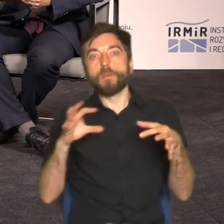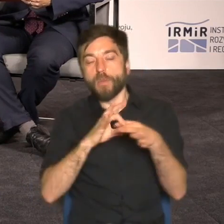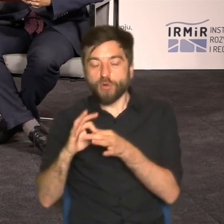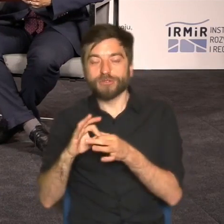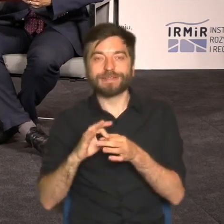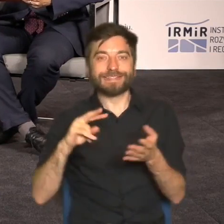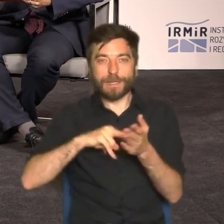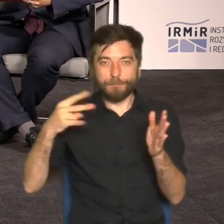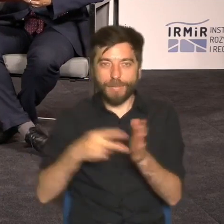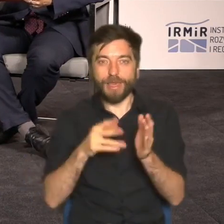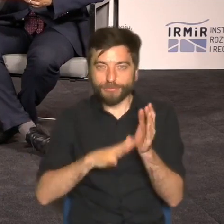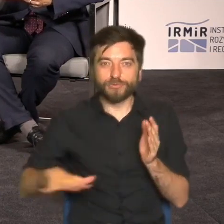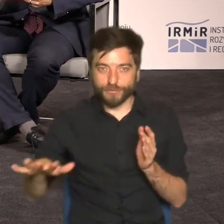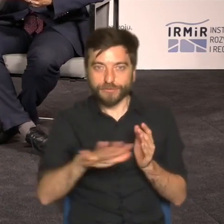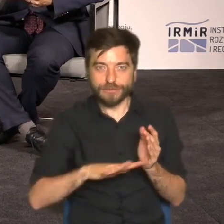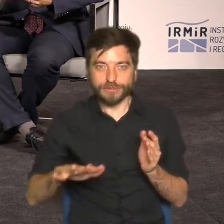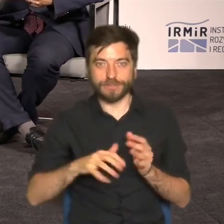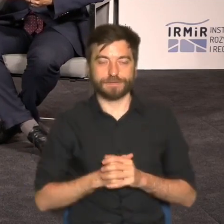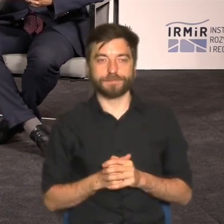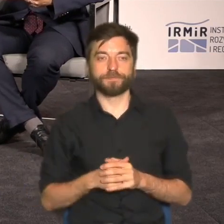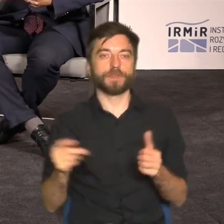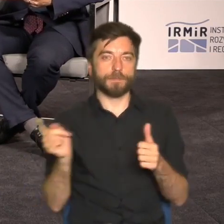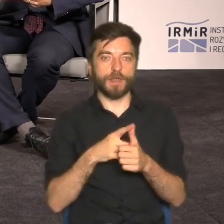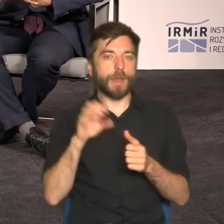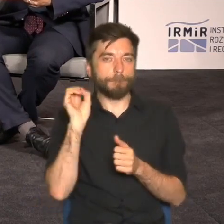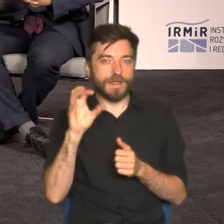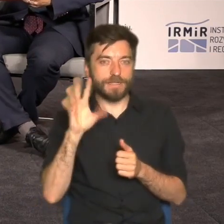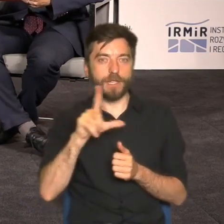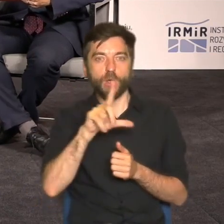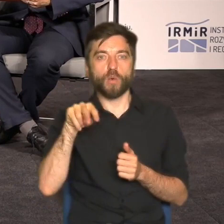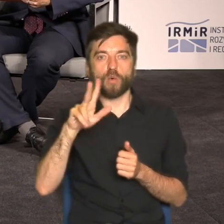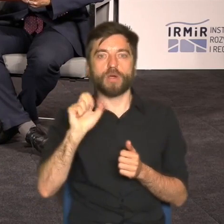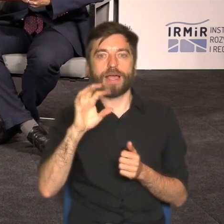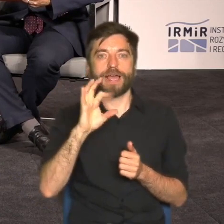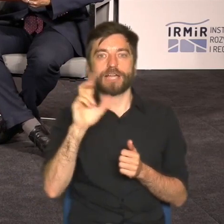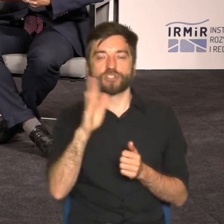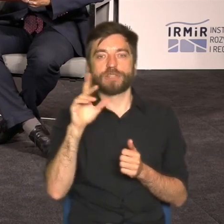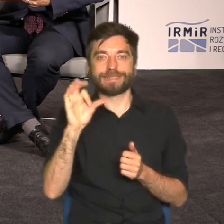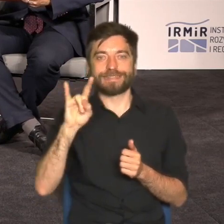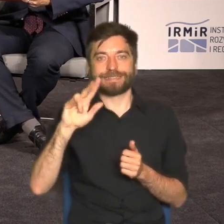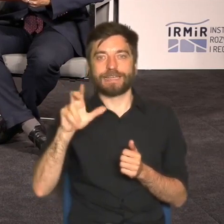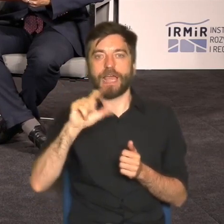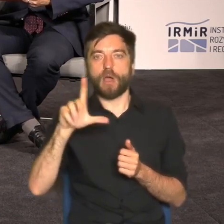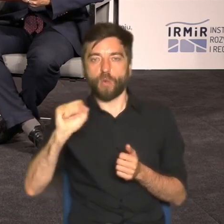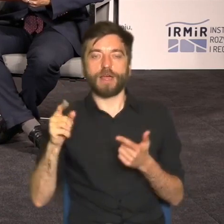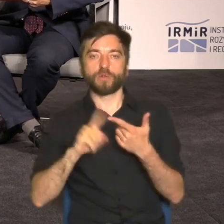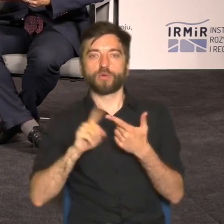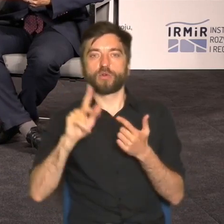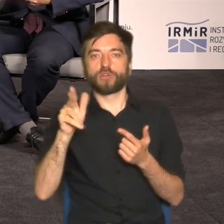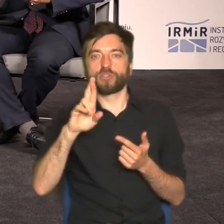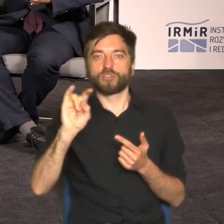mieli trzech prelegentów. Pierwszą prezentację pokaże nam Łukasz Sykała, drugą Pan Krzysztof